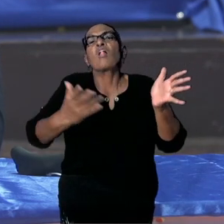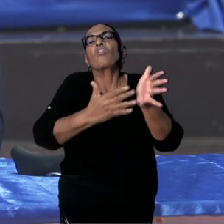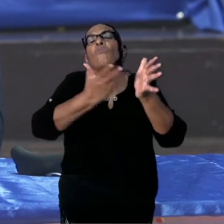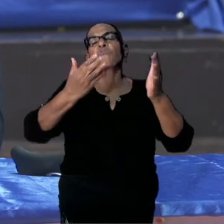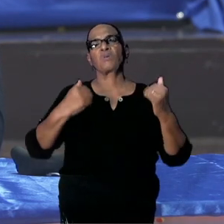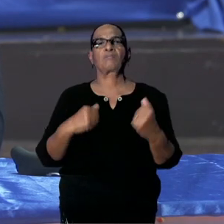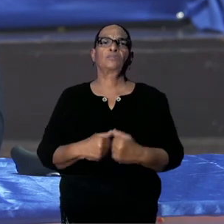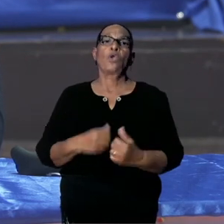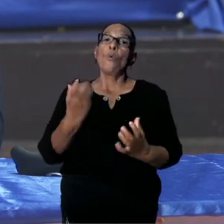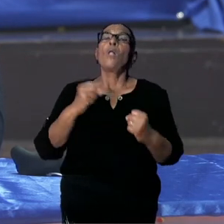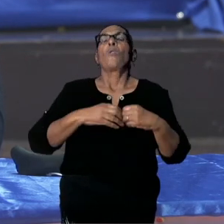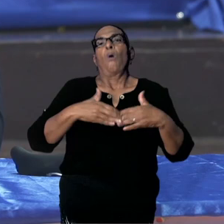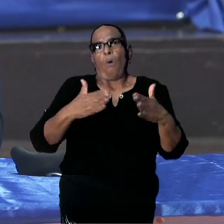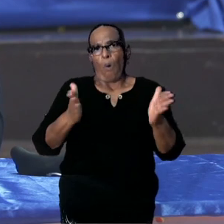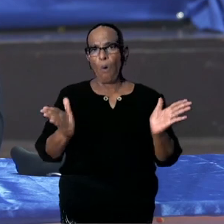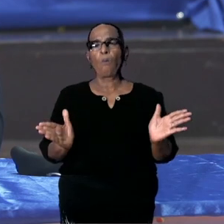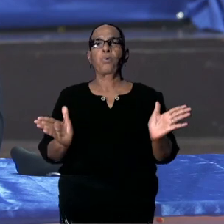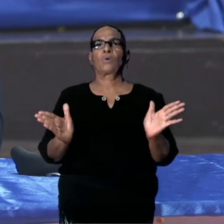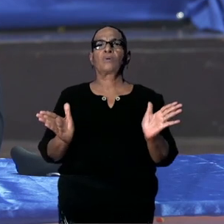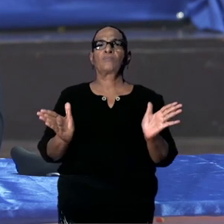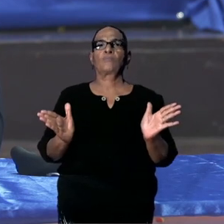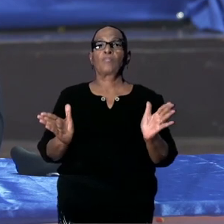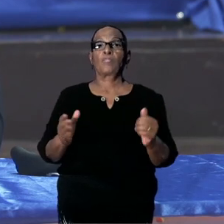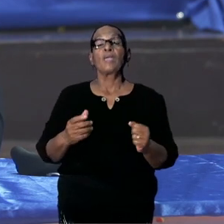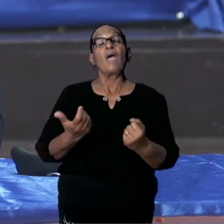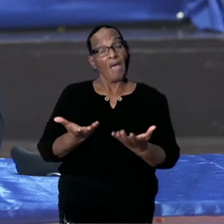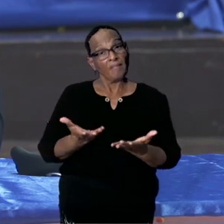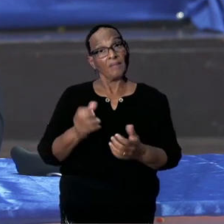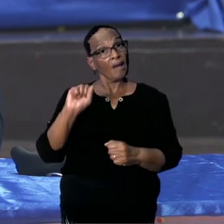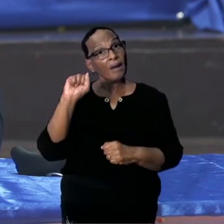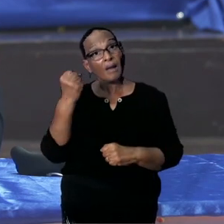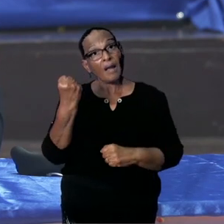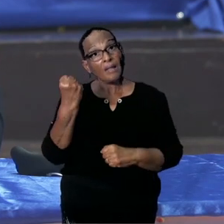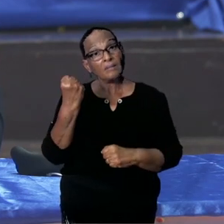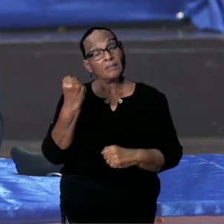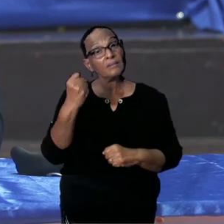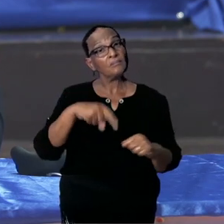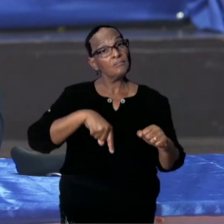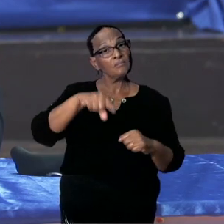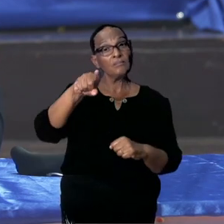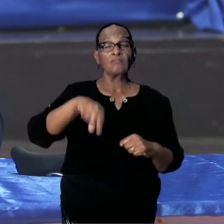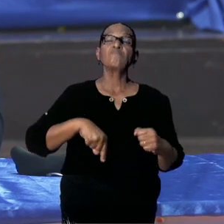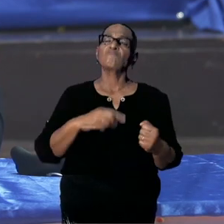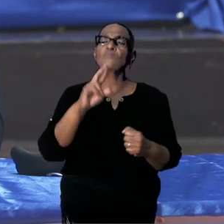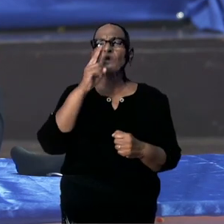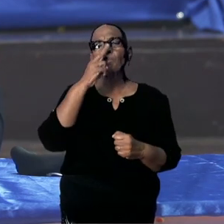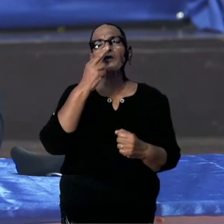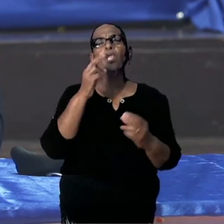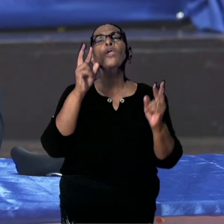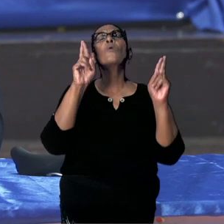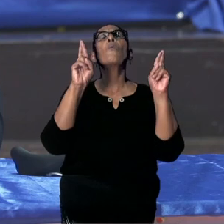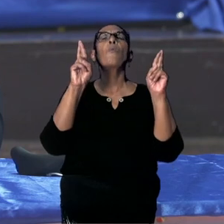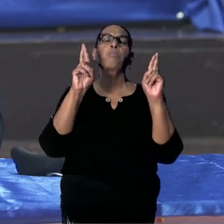Dus dan weten we dat ook. En moeten kijken als dat mogelijk is. In deze tijd denk ik best dat het wel mogelijk is.